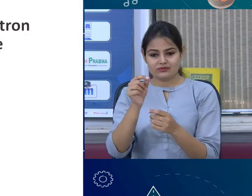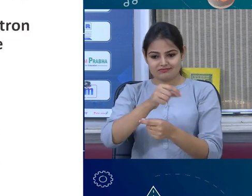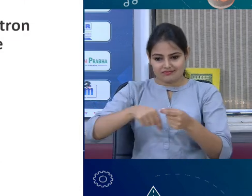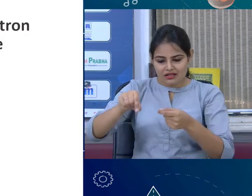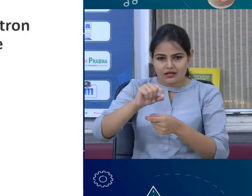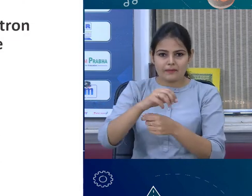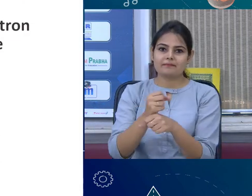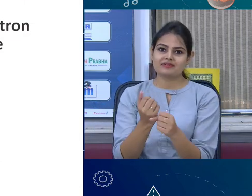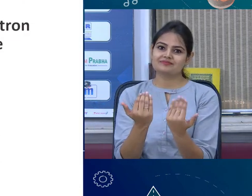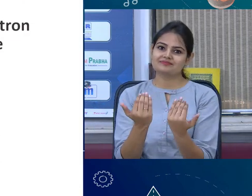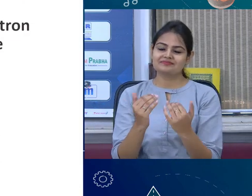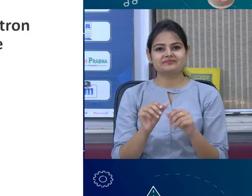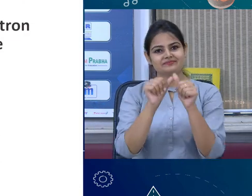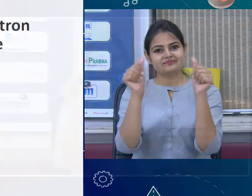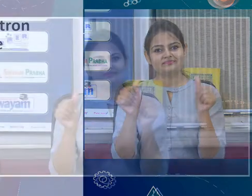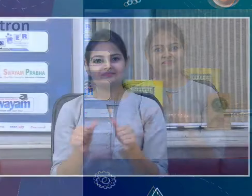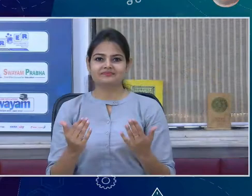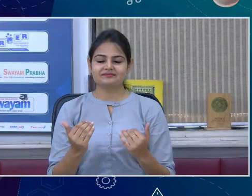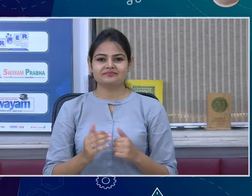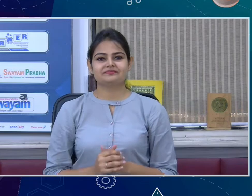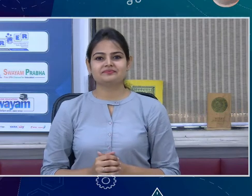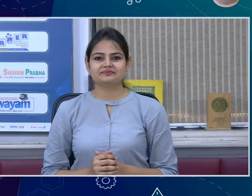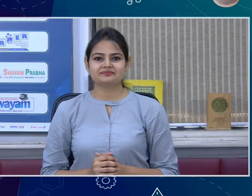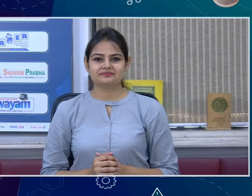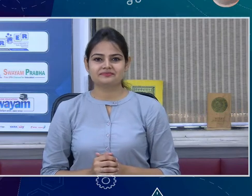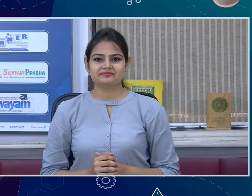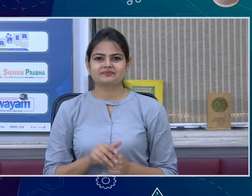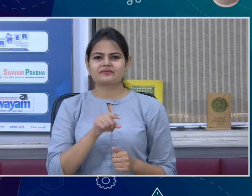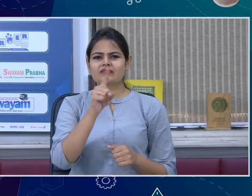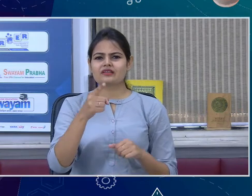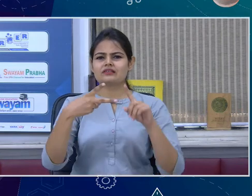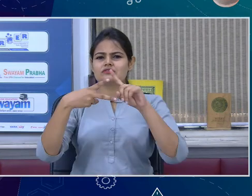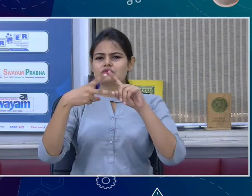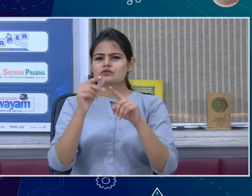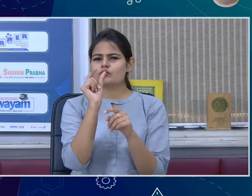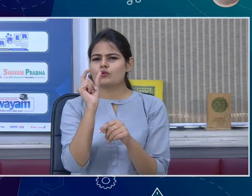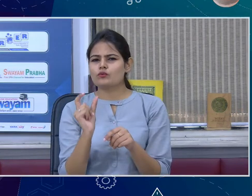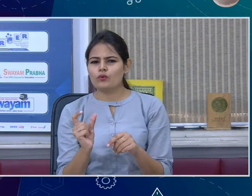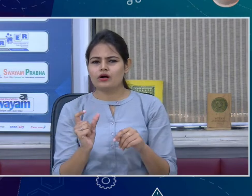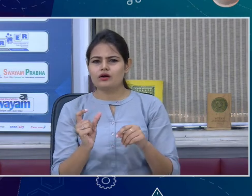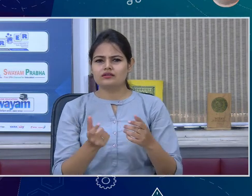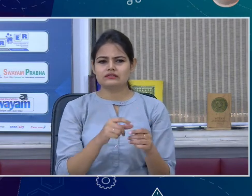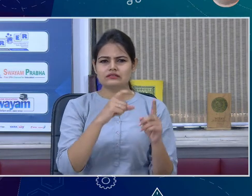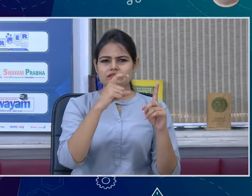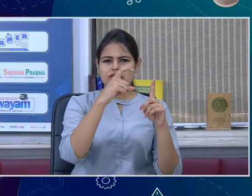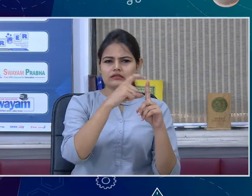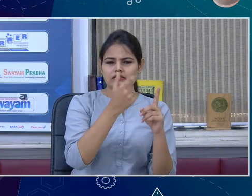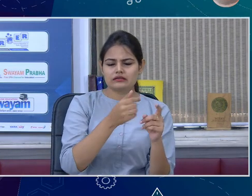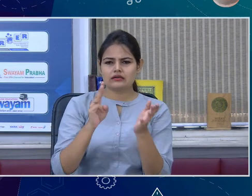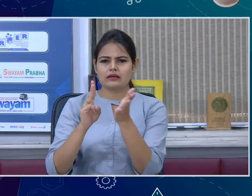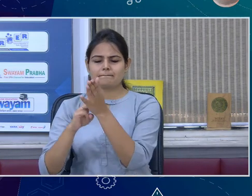तो यह दॉट्टिलिटी और इसमें कुछ ऐसे वर्ड्स आये हैं, इनको आप एक बर डिस्क्राइब कर दीजे